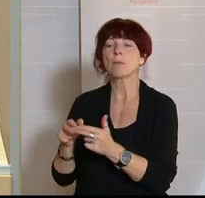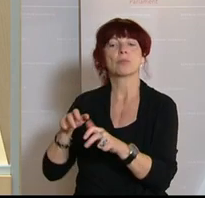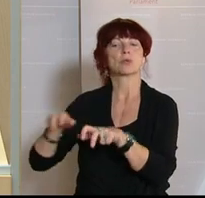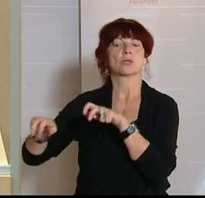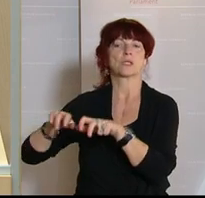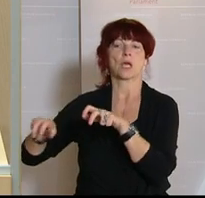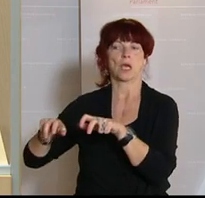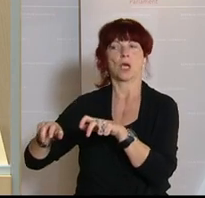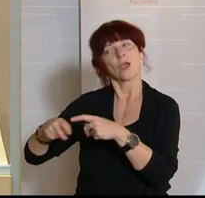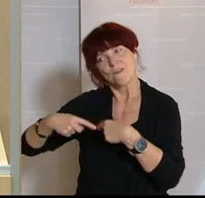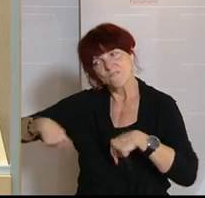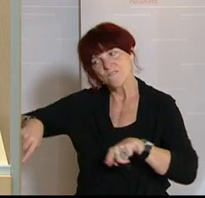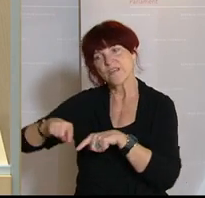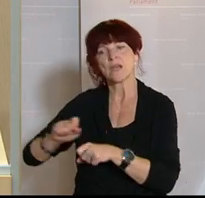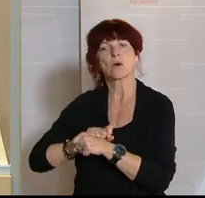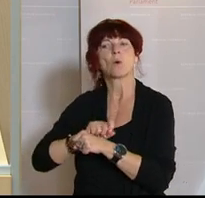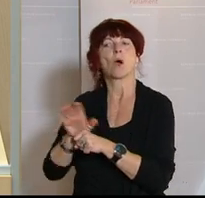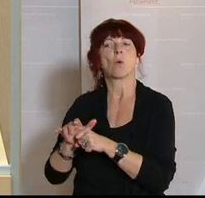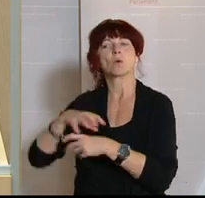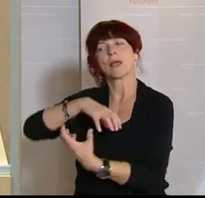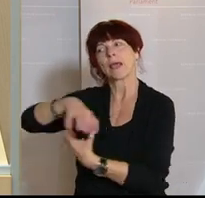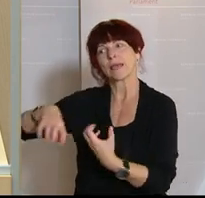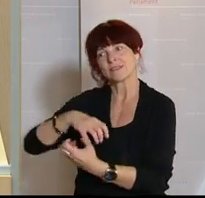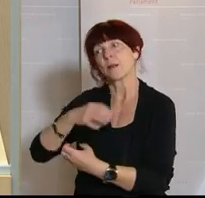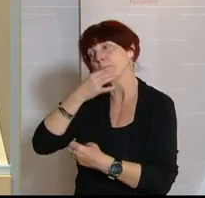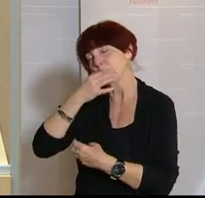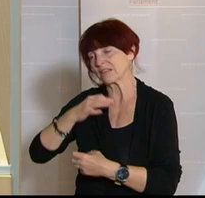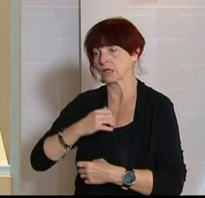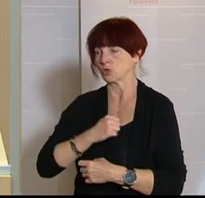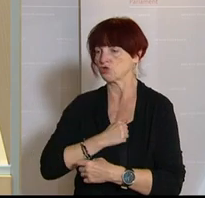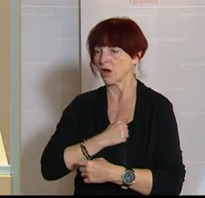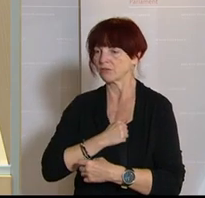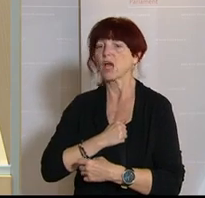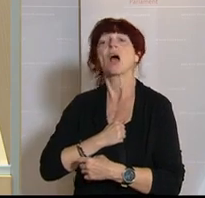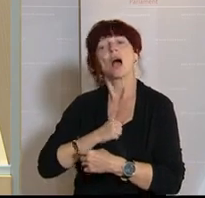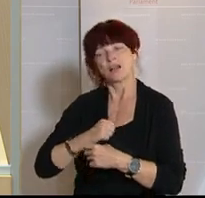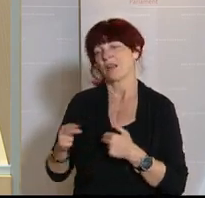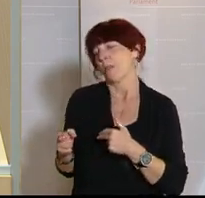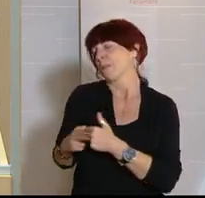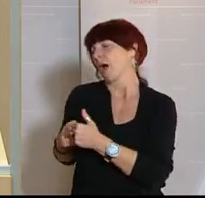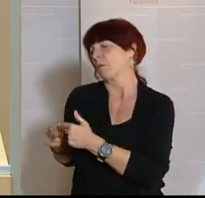viel besser bewältigen haben können, als wir unsere Nachbarländer und sie auch bewältigen werden. Vielen Dank.